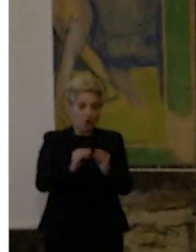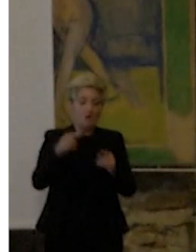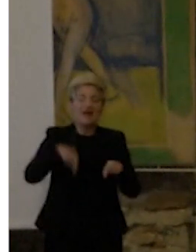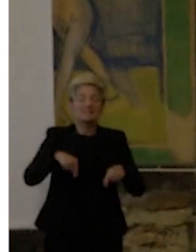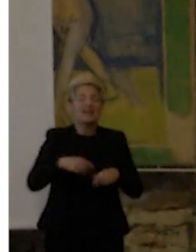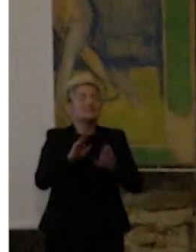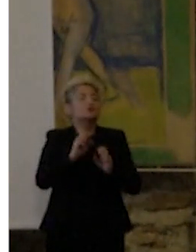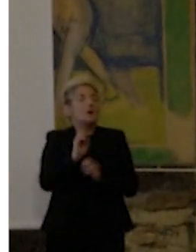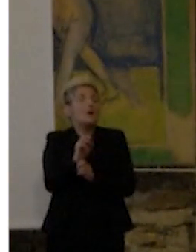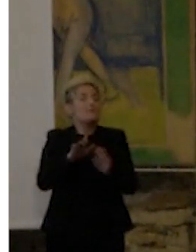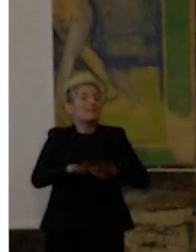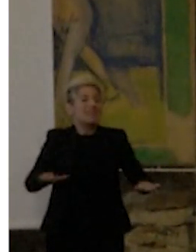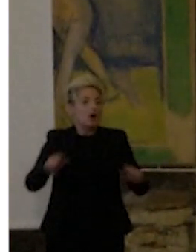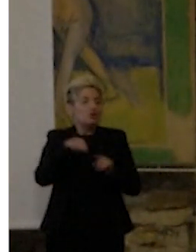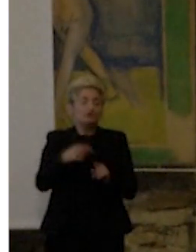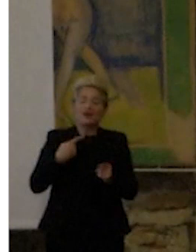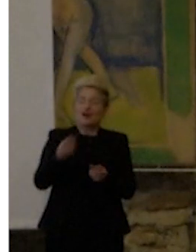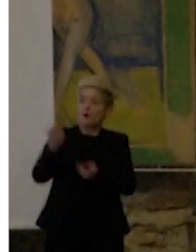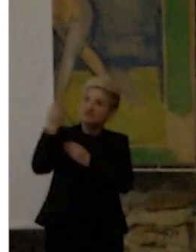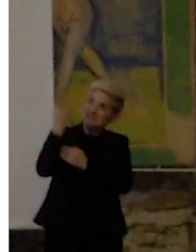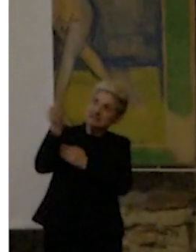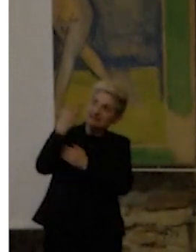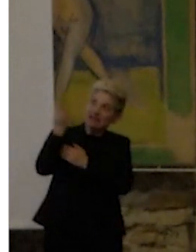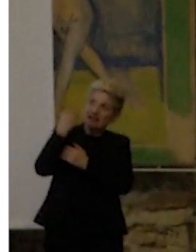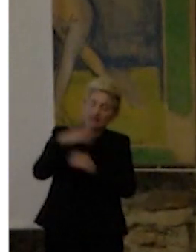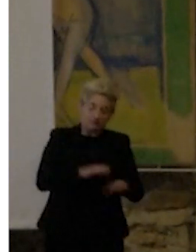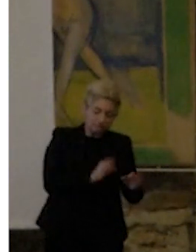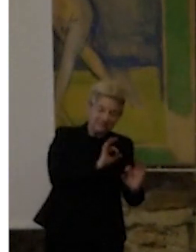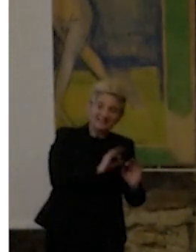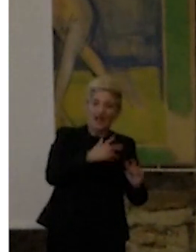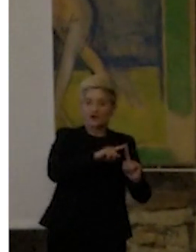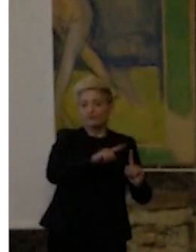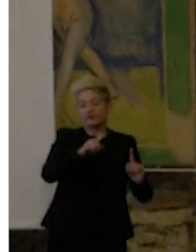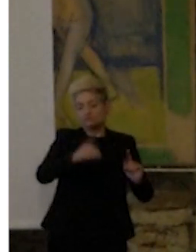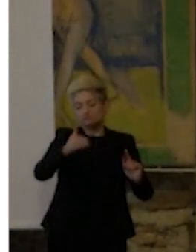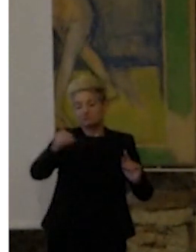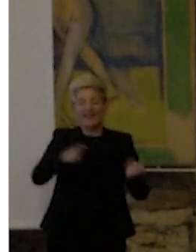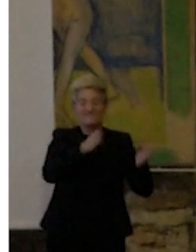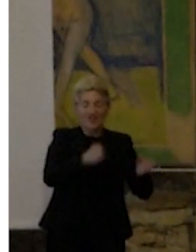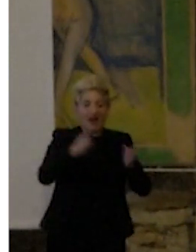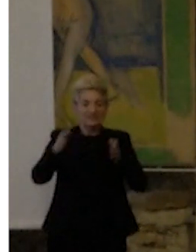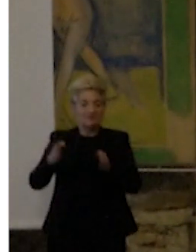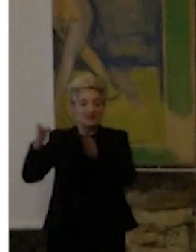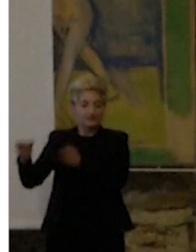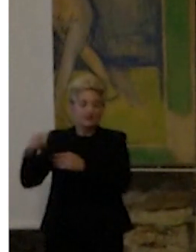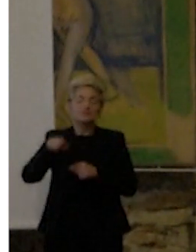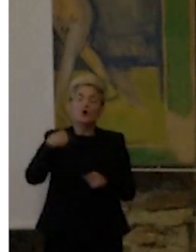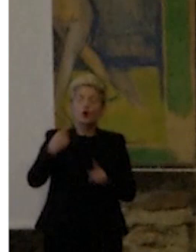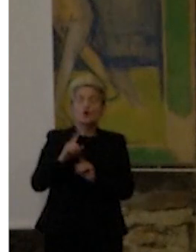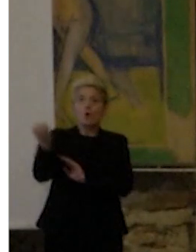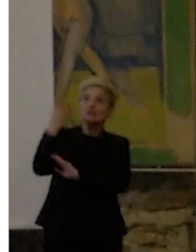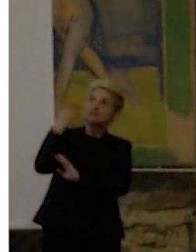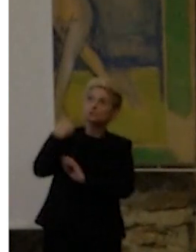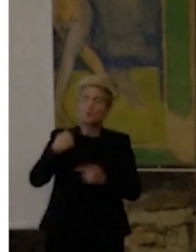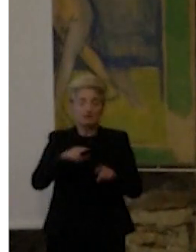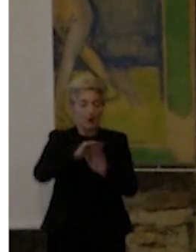fin da quando abbiamo 0, 3, 3, 6, eccetera. Nelle varie fasi veniamo istruiti al mondo e